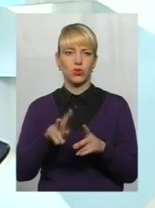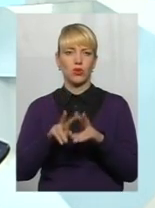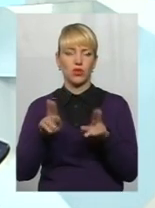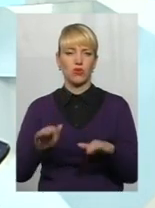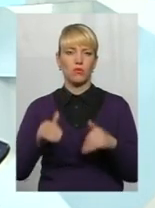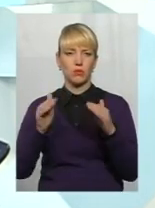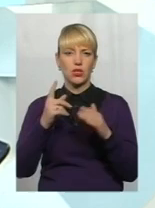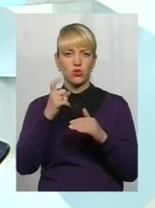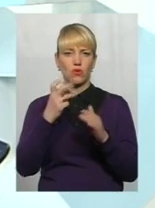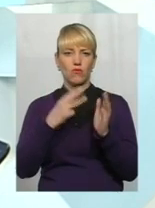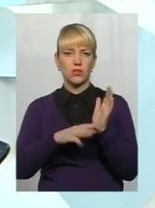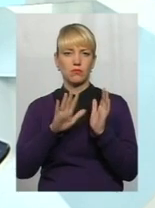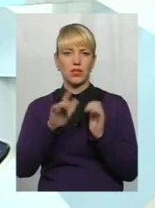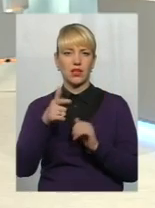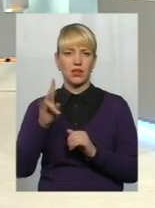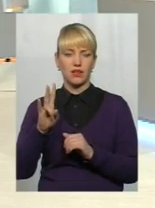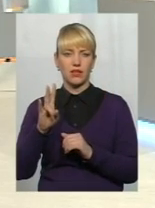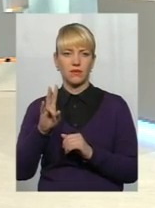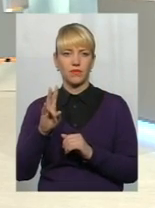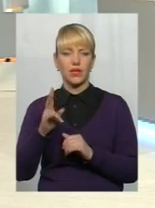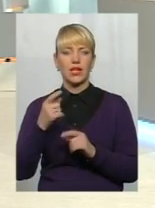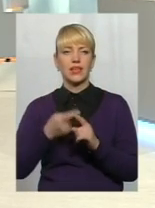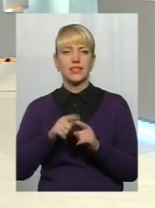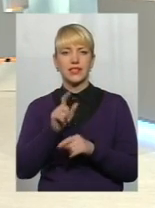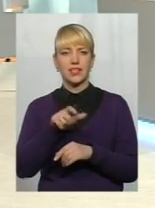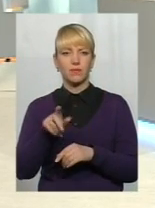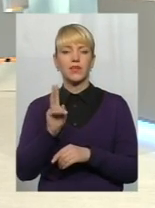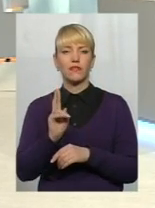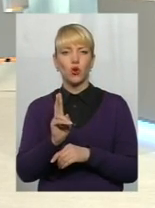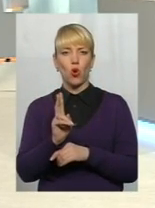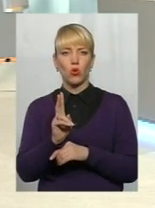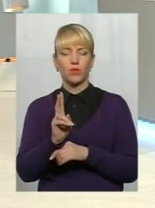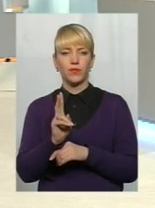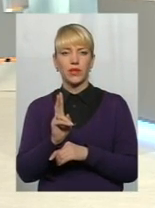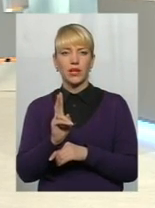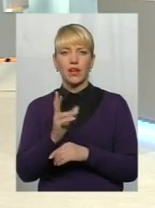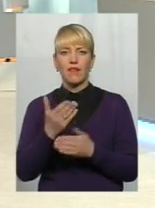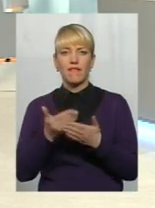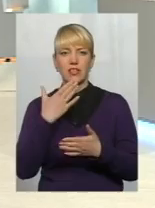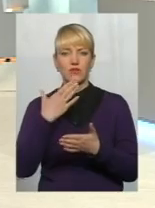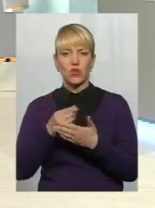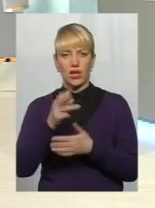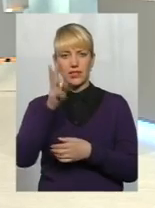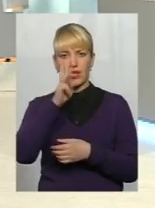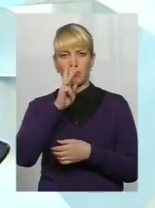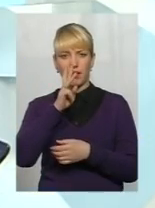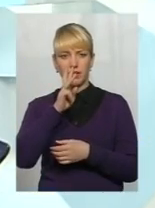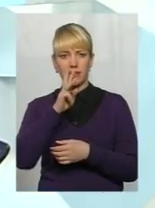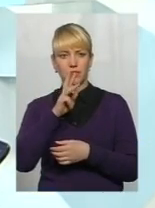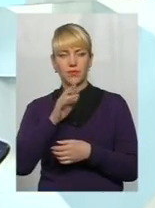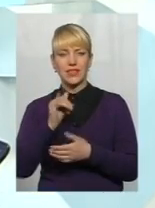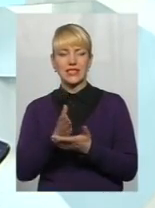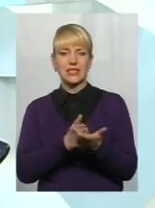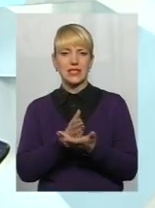підвищення – 185 гривень. Ті, в кого від своєї заробітної плати і